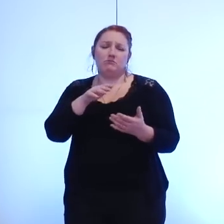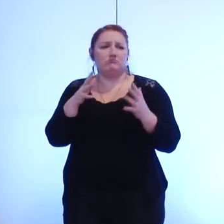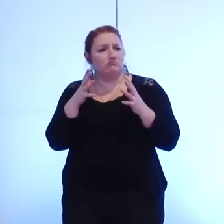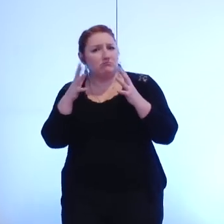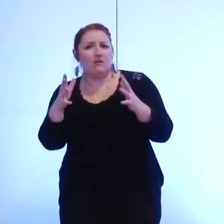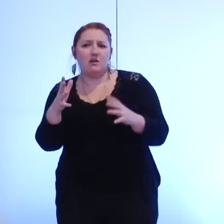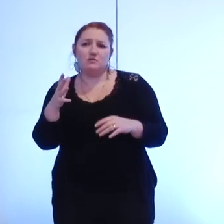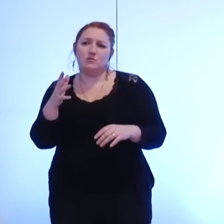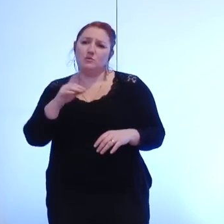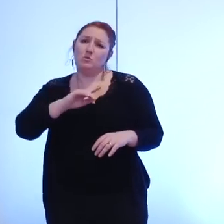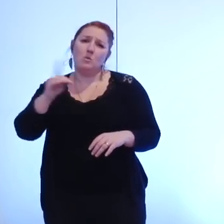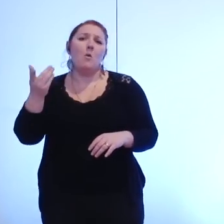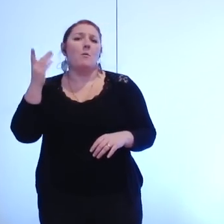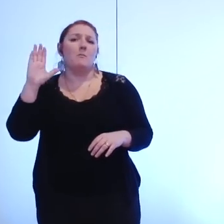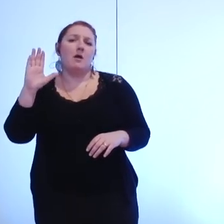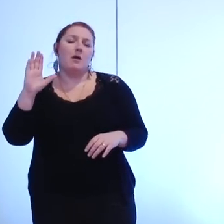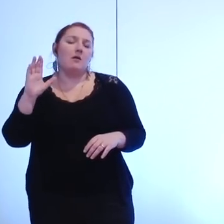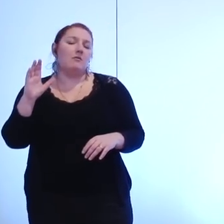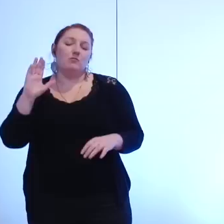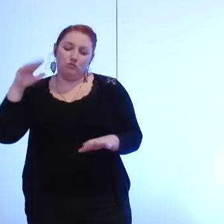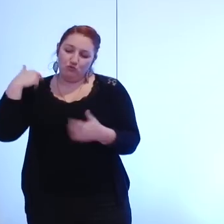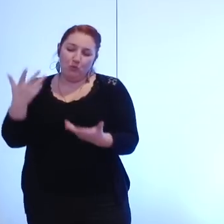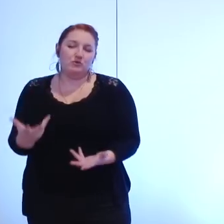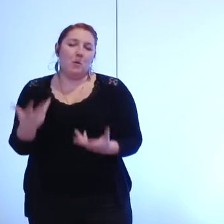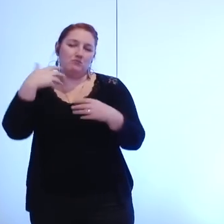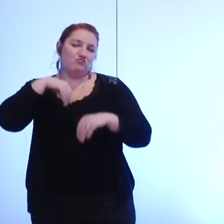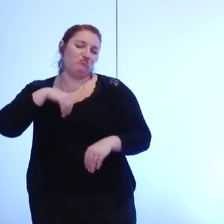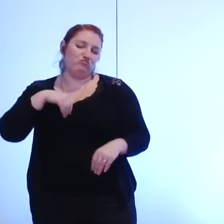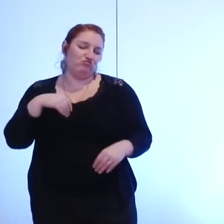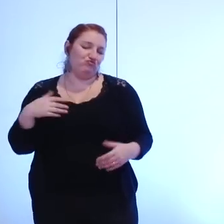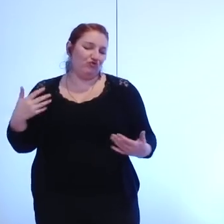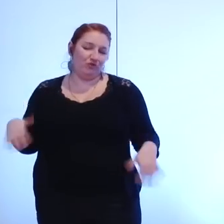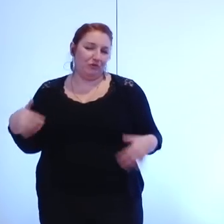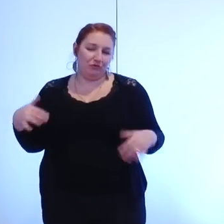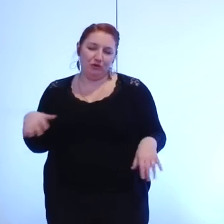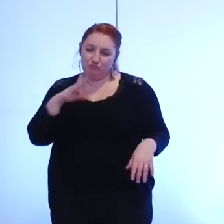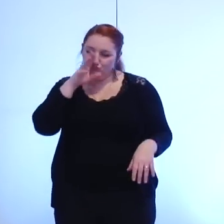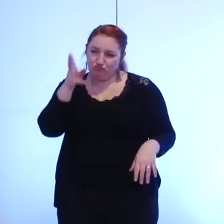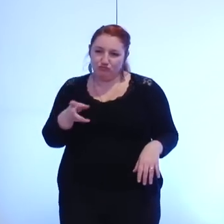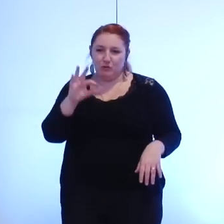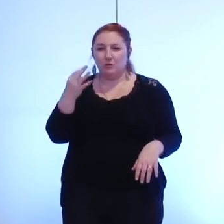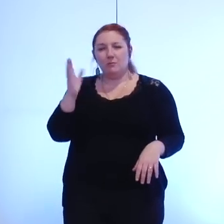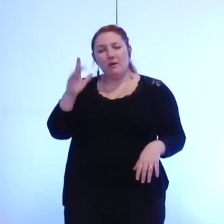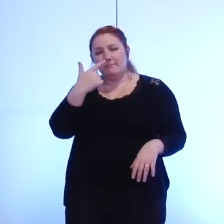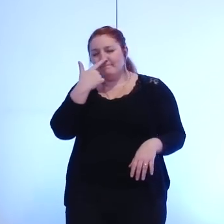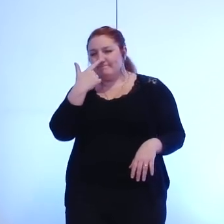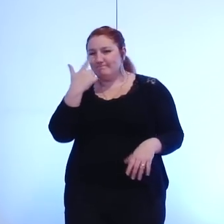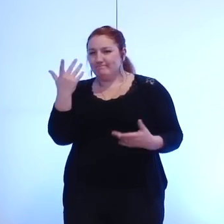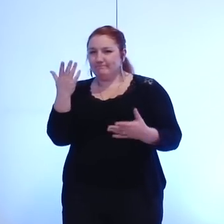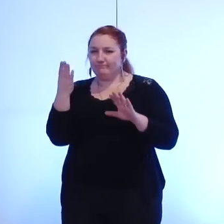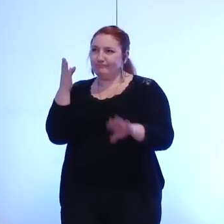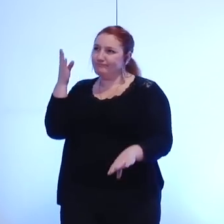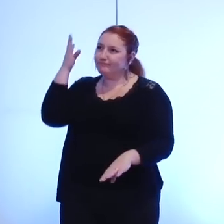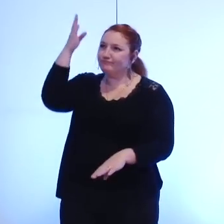'il l'ait fait depuis le sien j'ai quand même le sentiment que la promesse de gratuité des